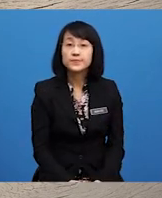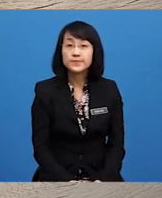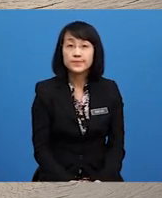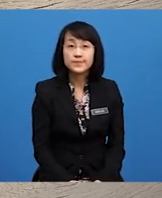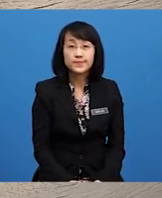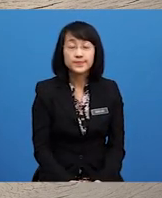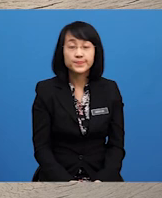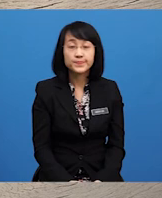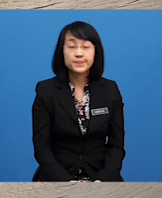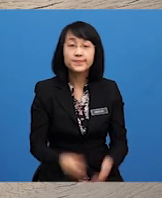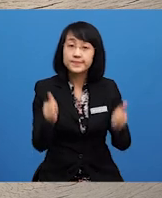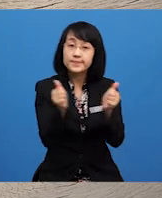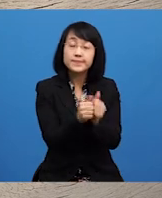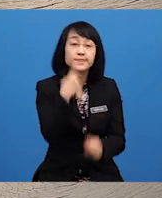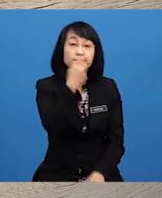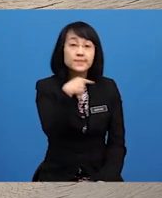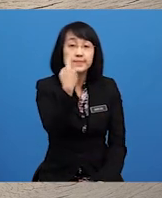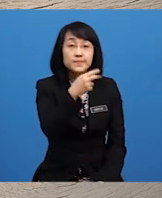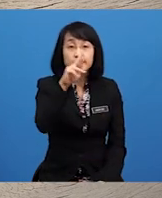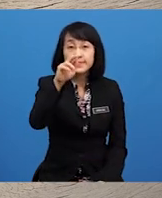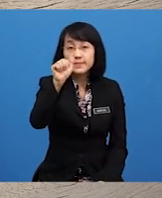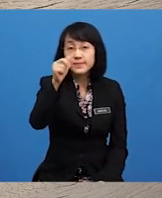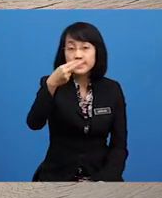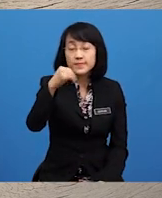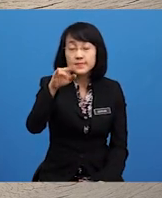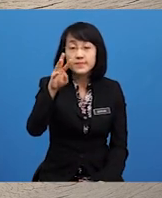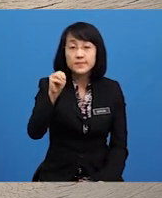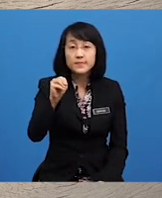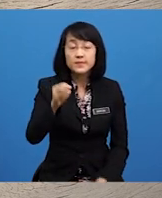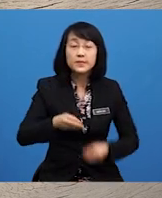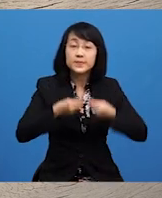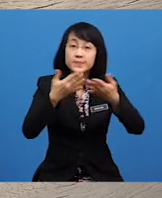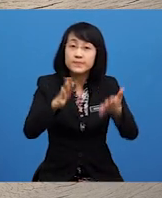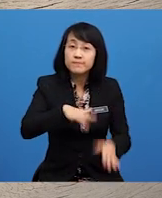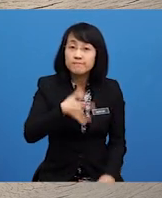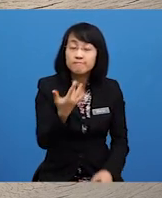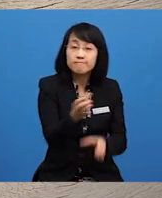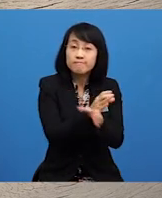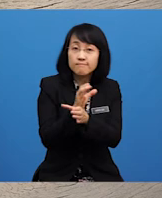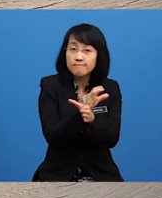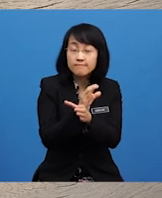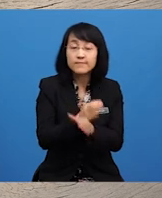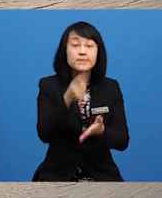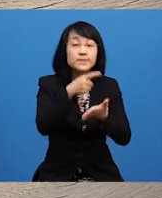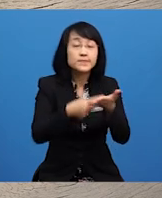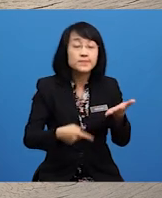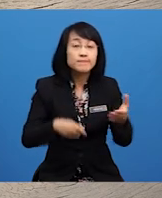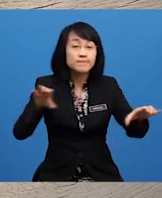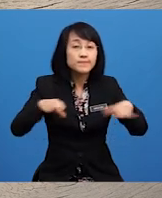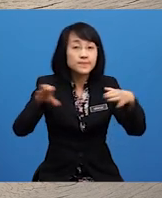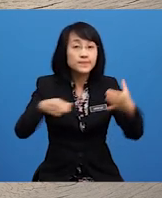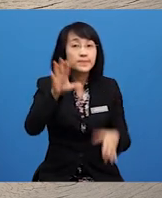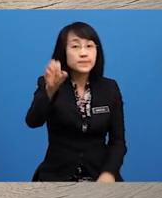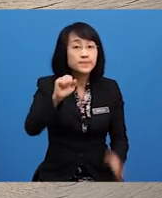Dengan siapa Rahim Menaruh Rasa Perihatin Dan apakah Tindakan Yang